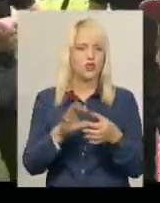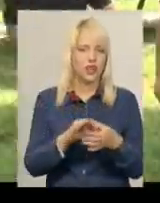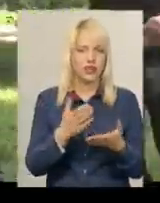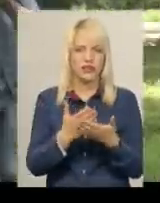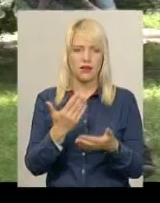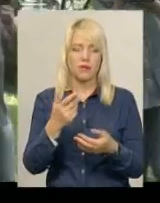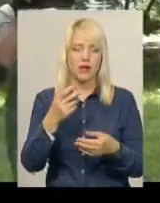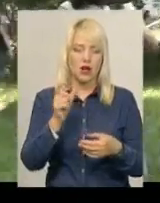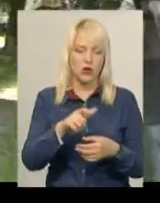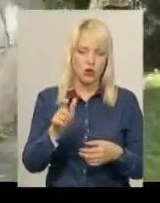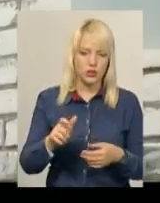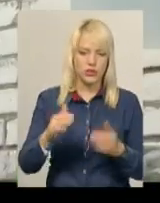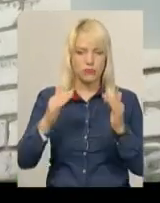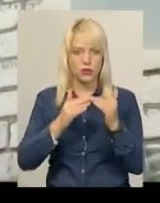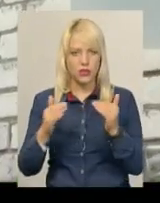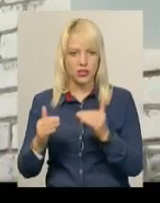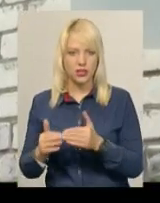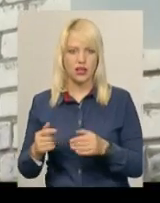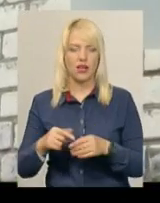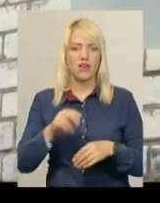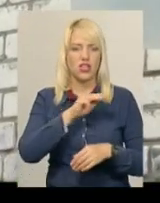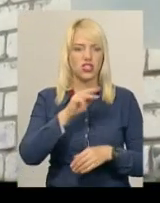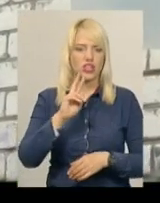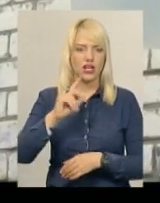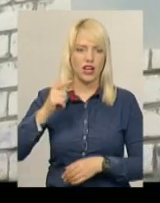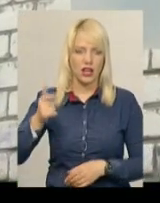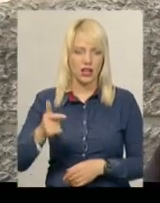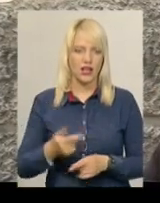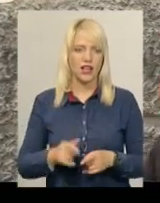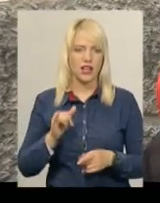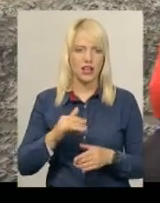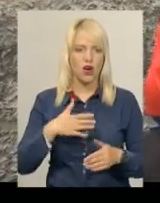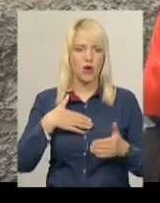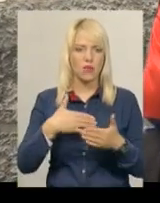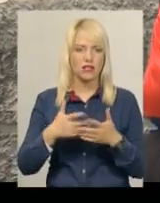управління житлово-комунального господарства та громадської організації «Нарконон».